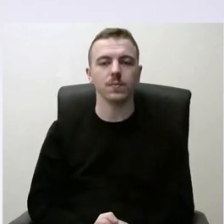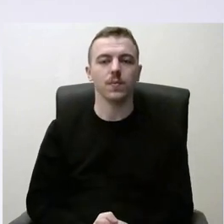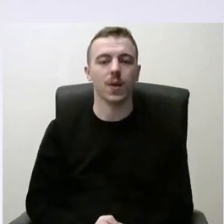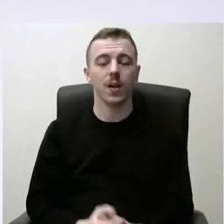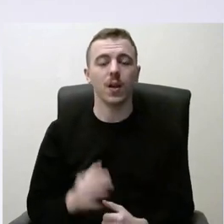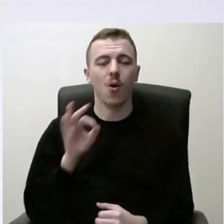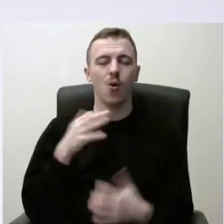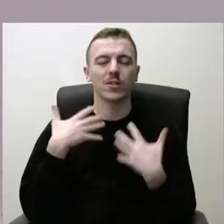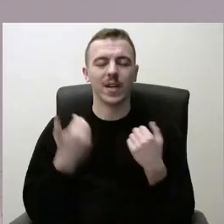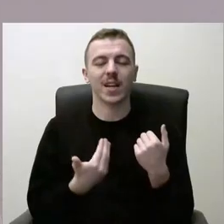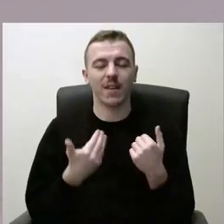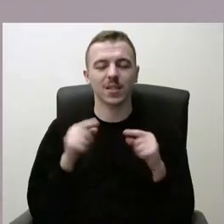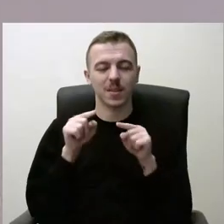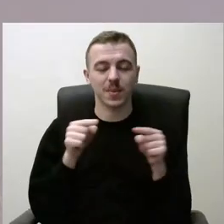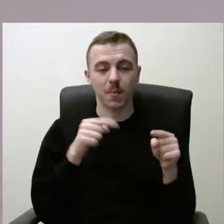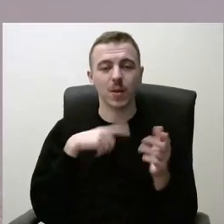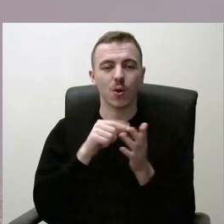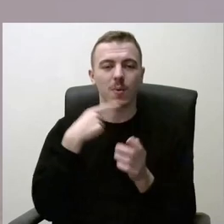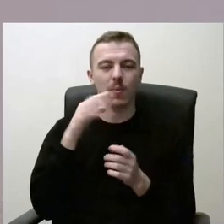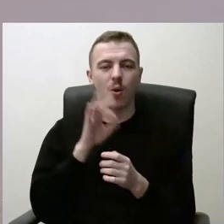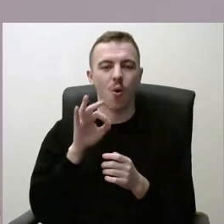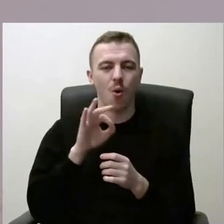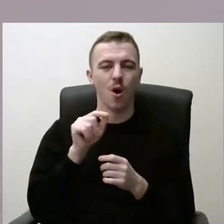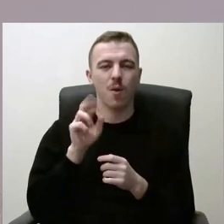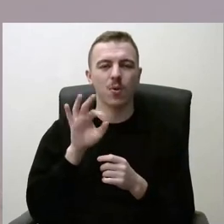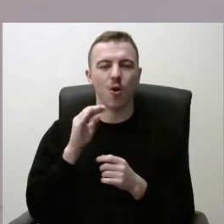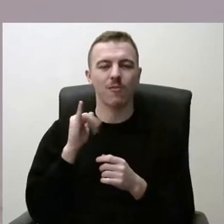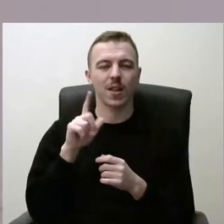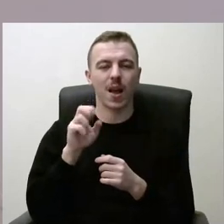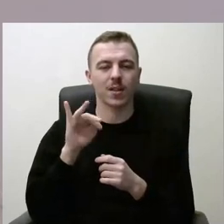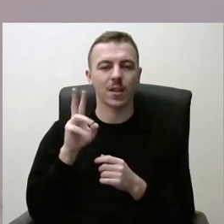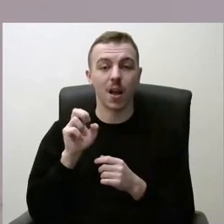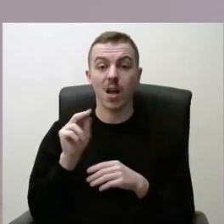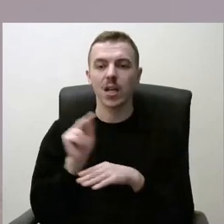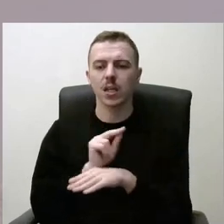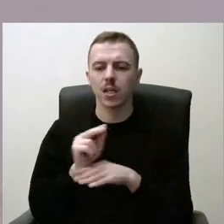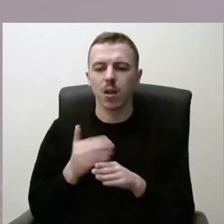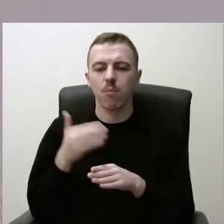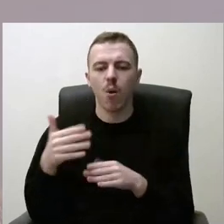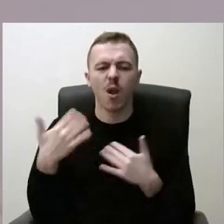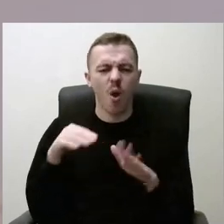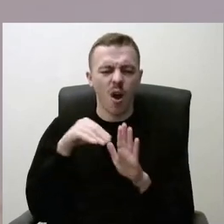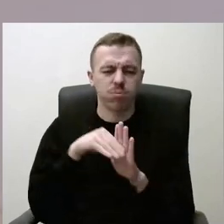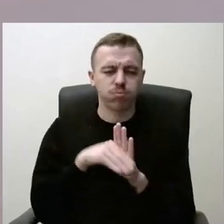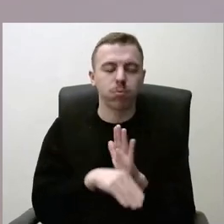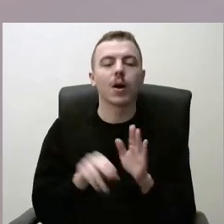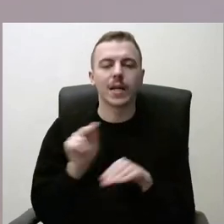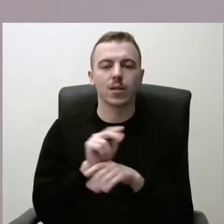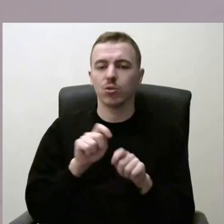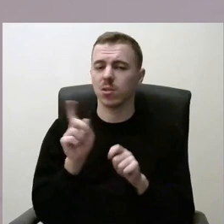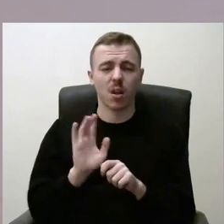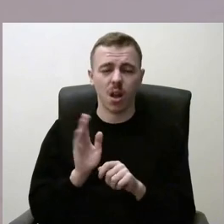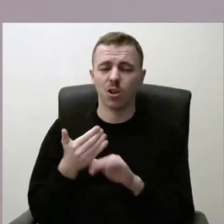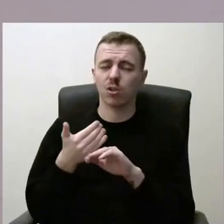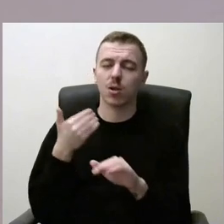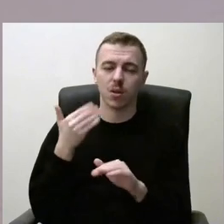skatinimą, pirmiausiai mes turim kalbėti apie būtent profilaktiką. Gyditi ne tada, kai jau blogai, bet būtent apie profilaktinės priemonės.